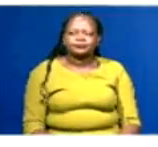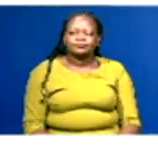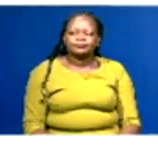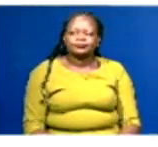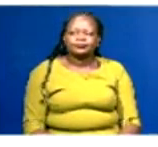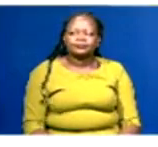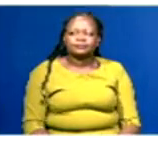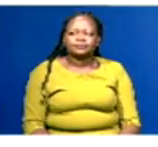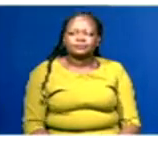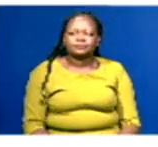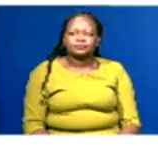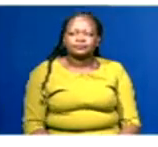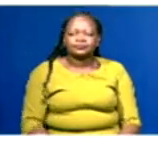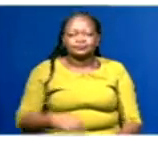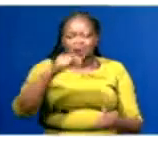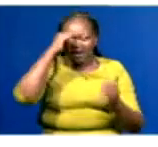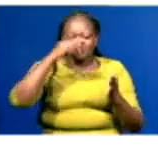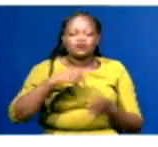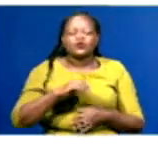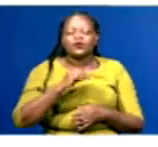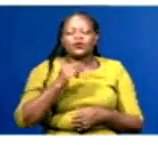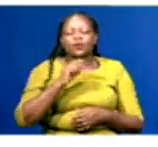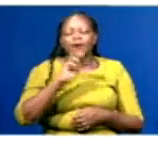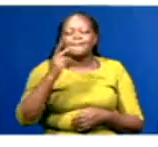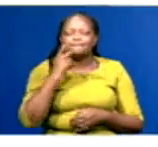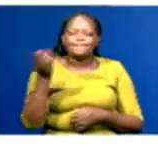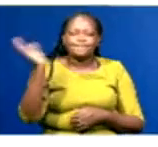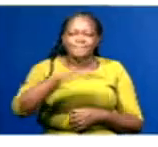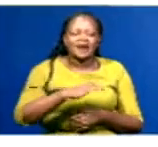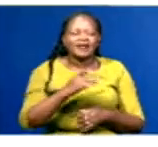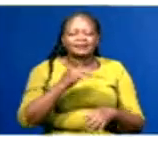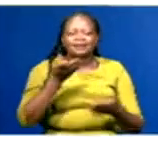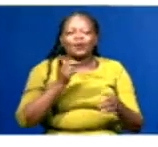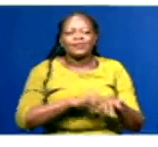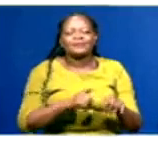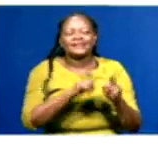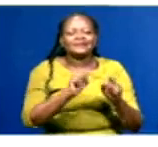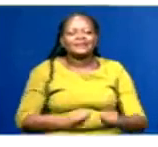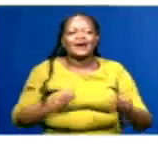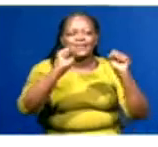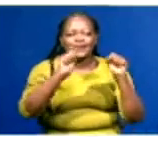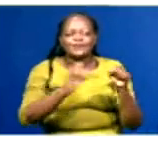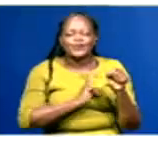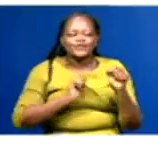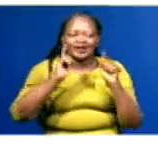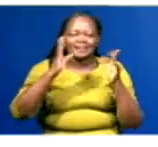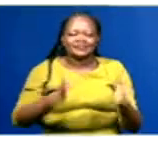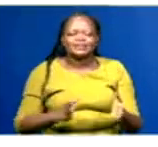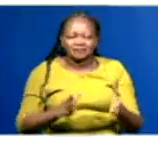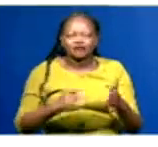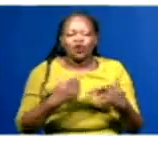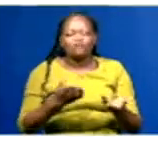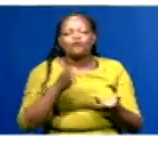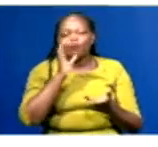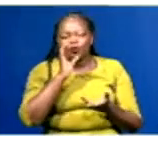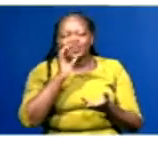Kekua gavana wa pokotu magaribi, amerejea tena wakati huu, kama mnyakiti wa bodi ya wakurugenzi, wa almashauri ya maji